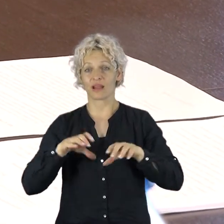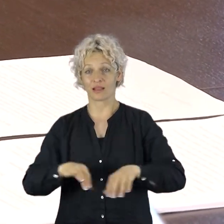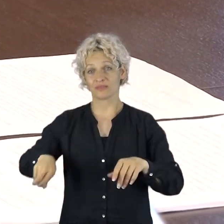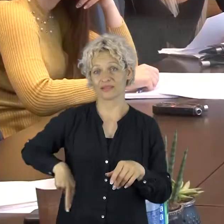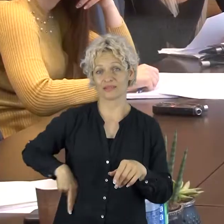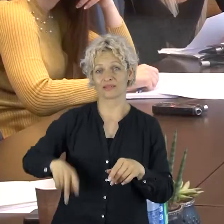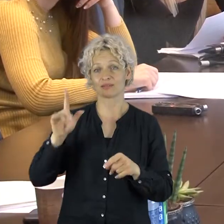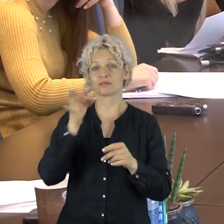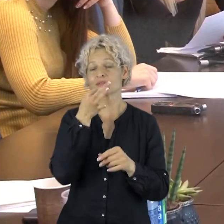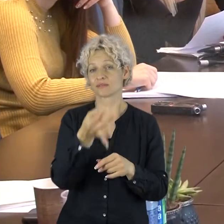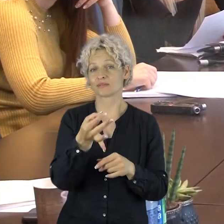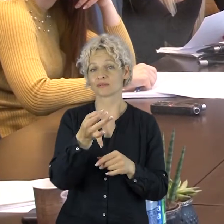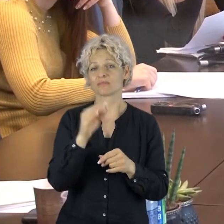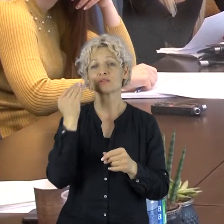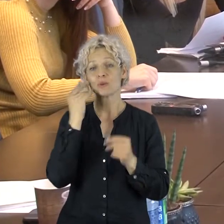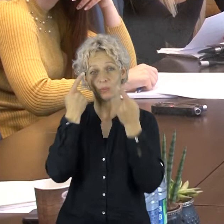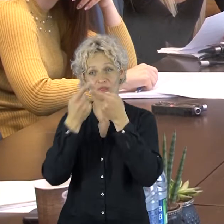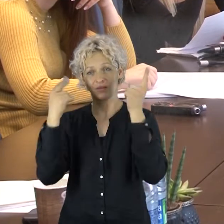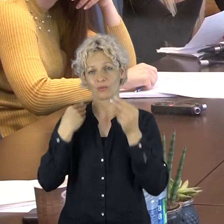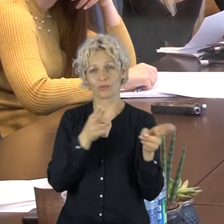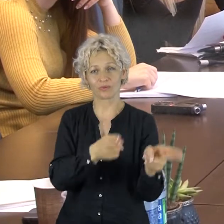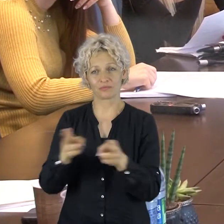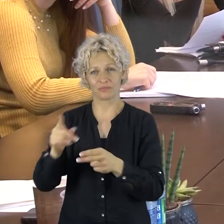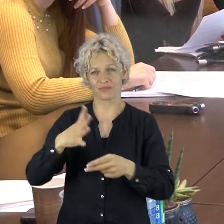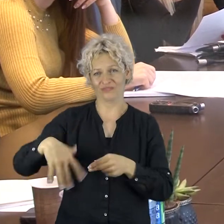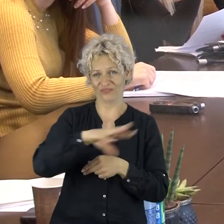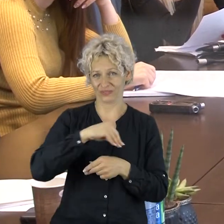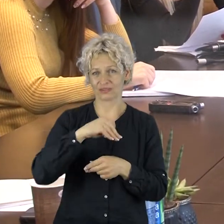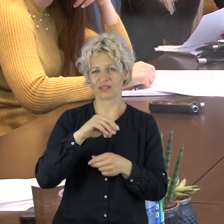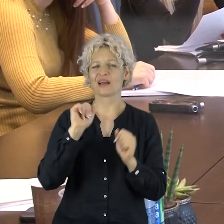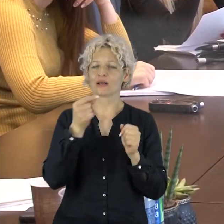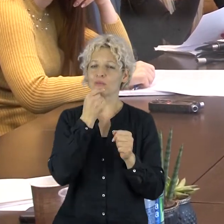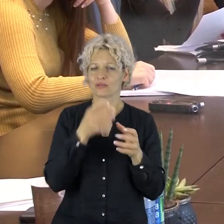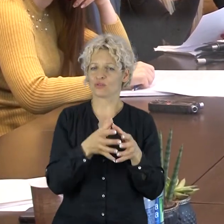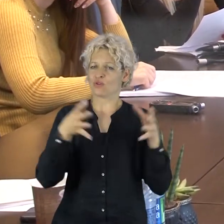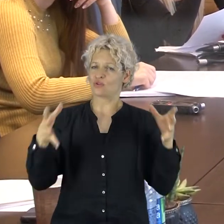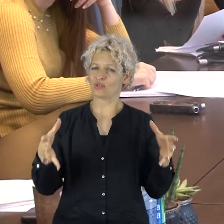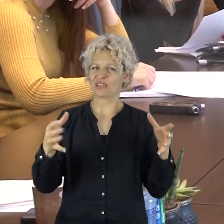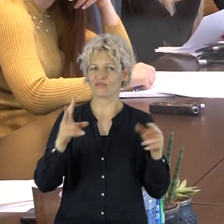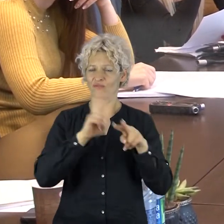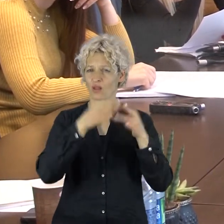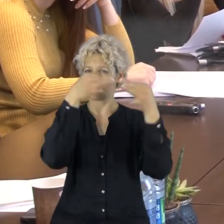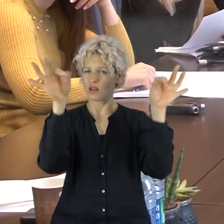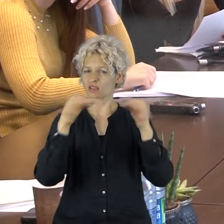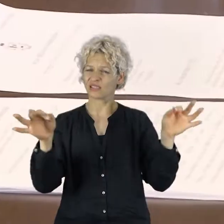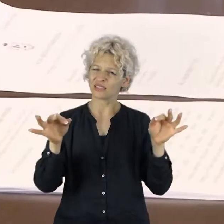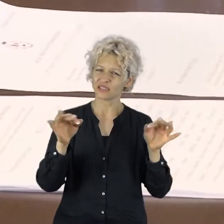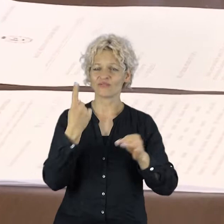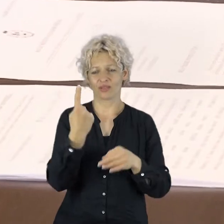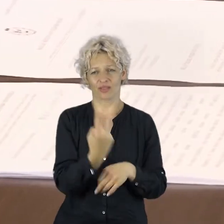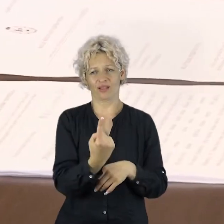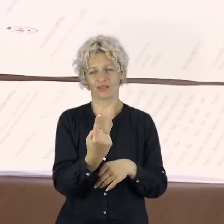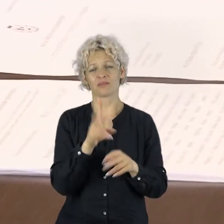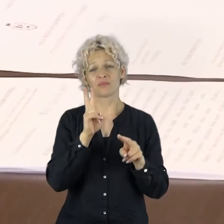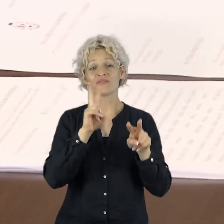Administracijos direktoris pažymė, kad Šiaulių universiteto bendrabutčio patalpos yra šiek tiek per didelės vien nakvinės namams. Tačiau laisvus